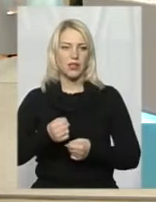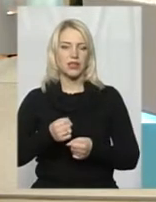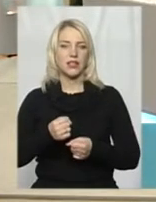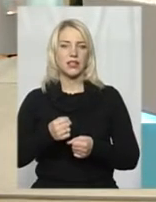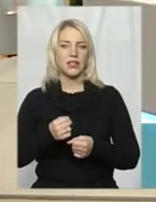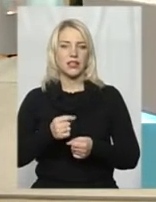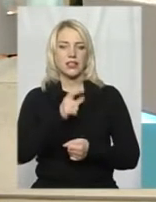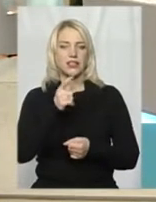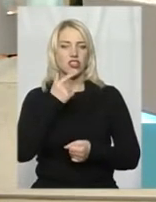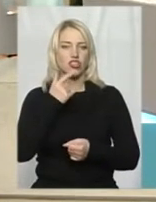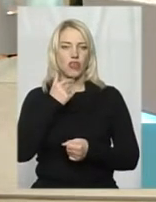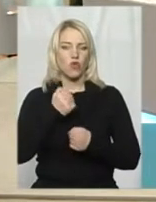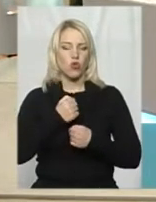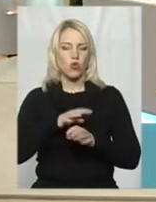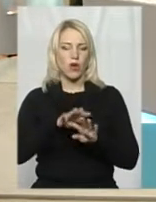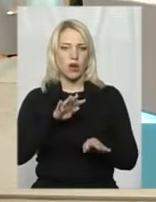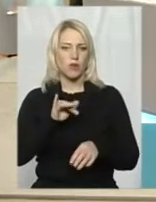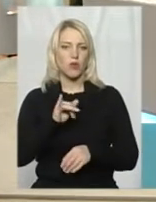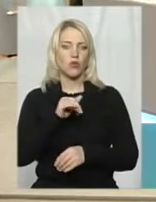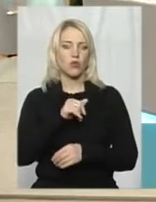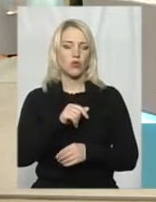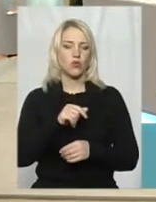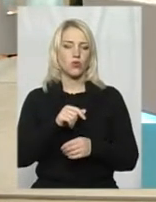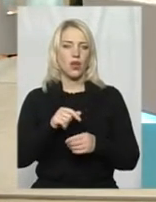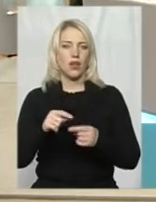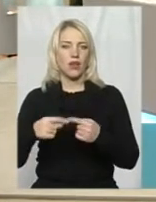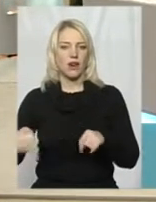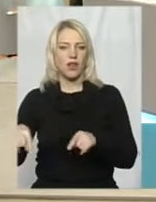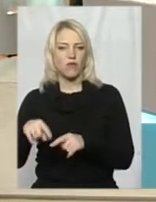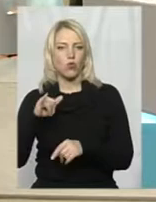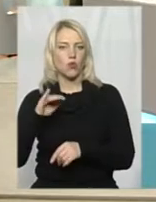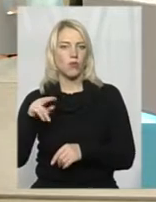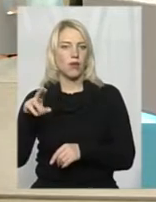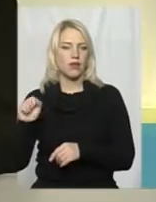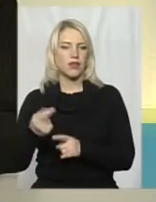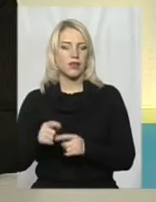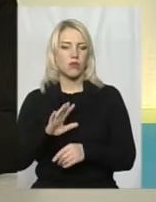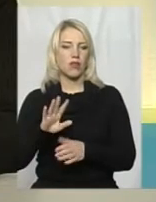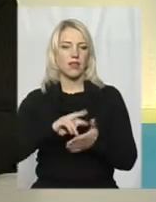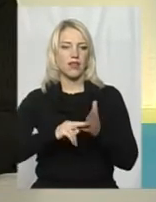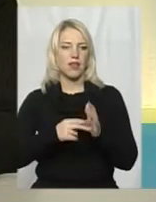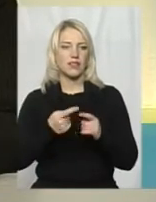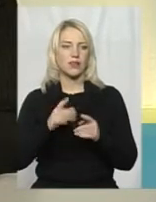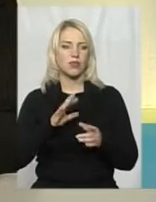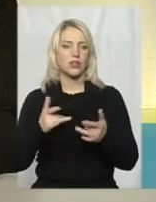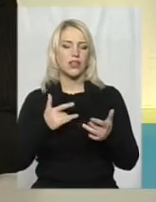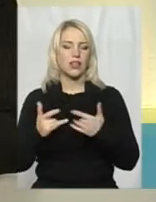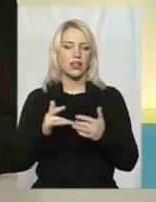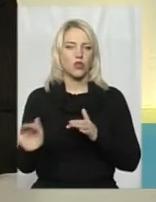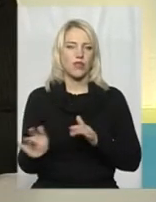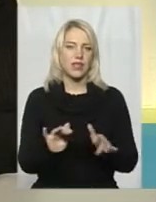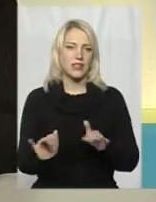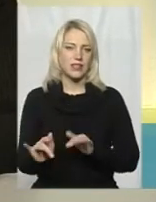Червоної армії в Криївку УПА. Це була не тактика, це було театралізоване дійство,